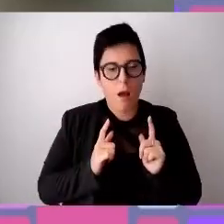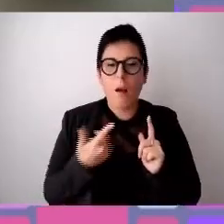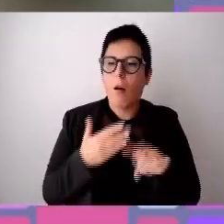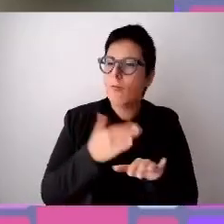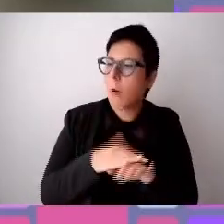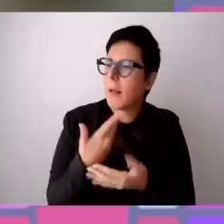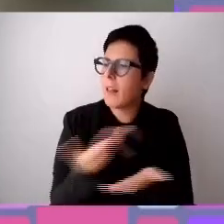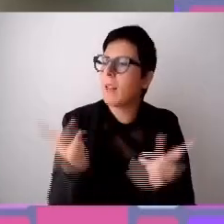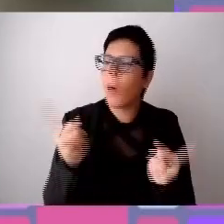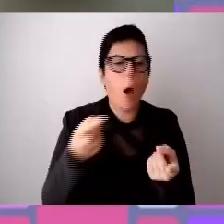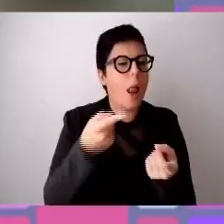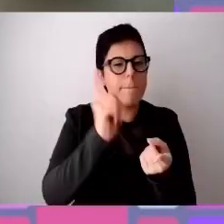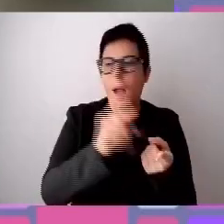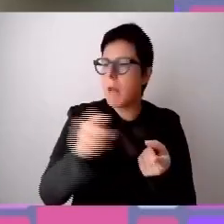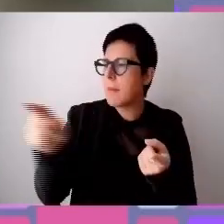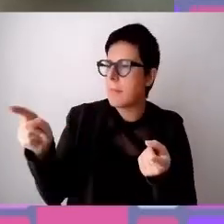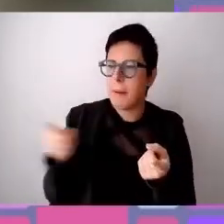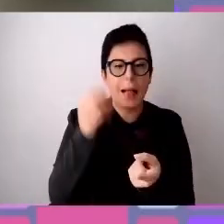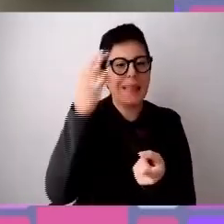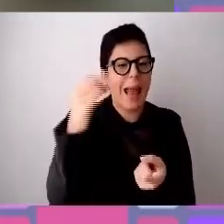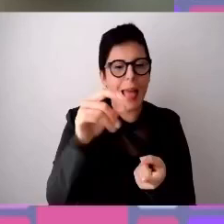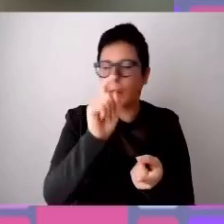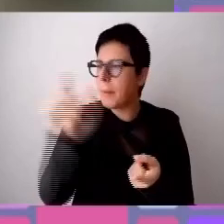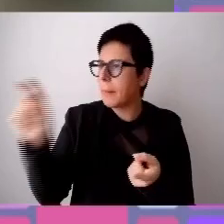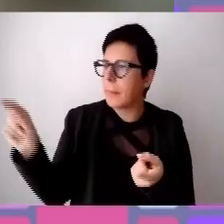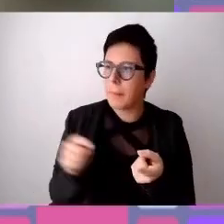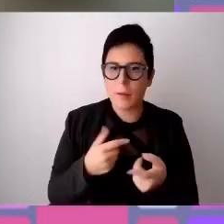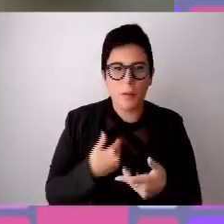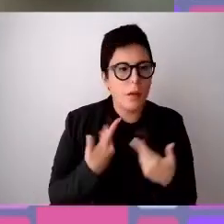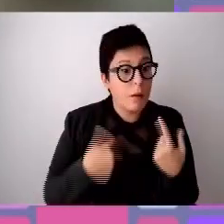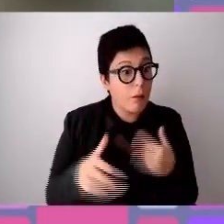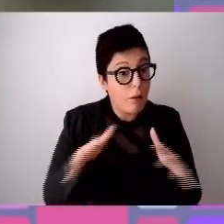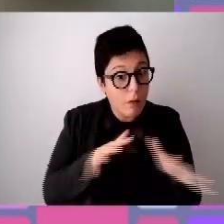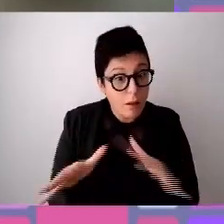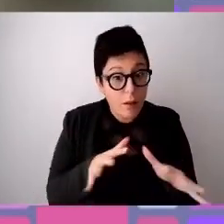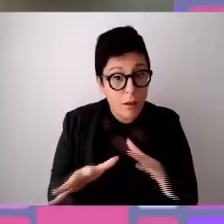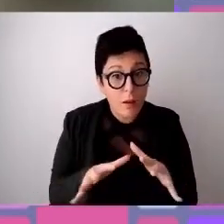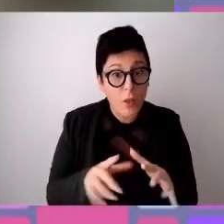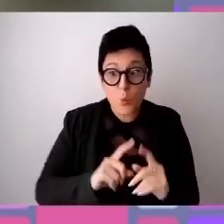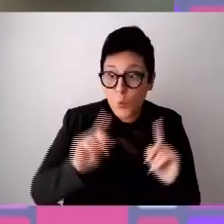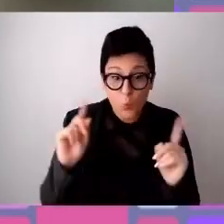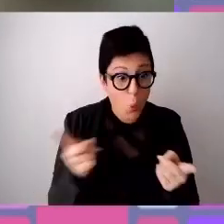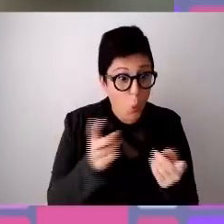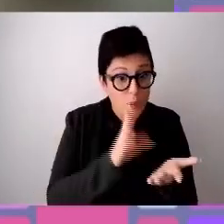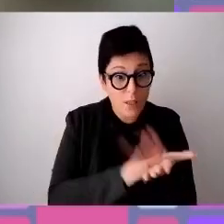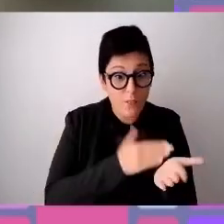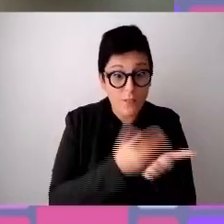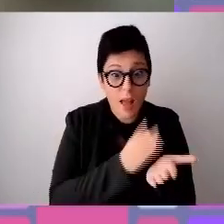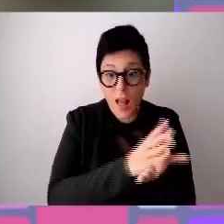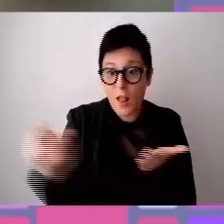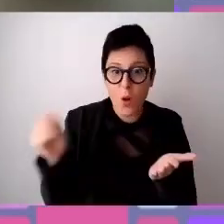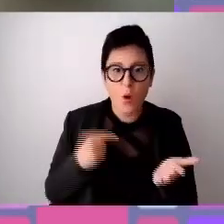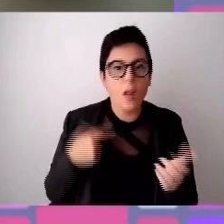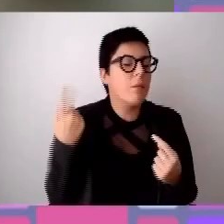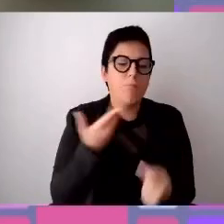e dei talenti delle persone quanto più riesce a farlo su tutti tanto più tutti ne beneficiano all